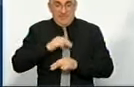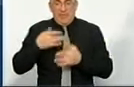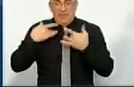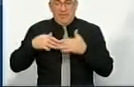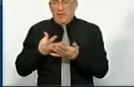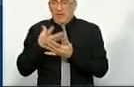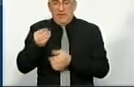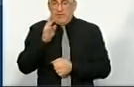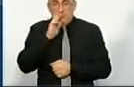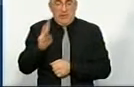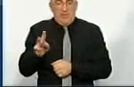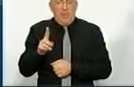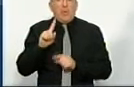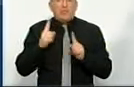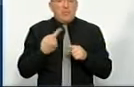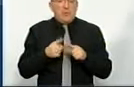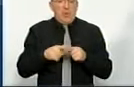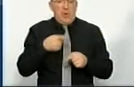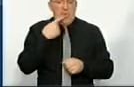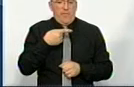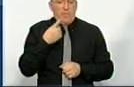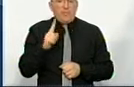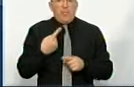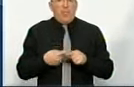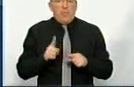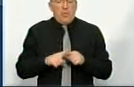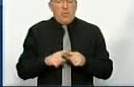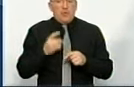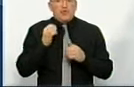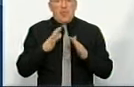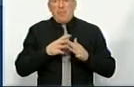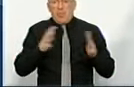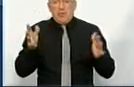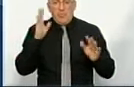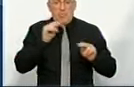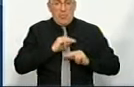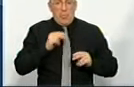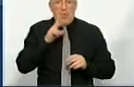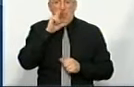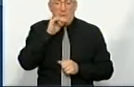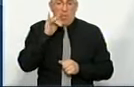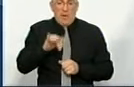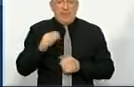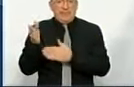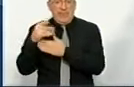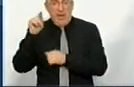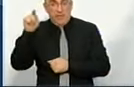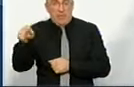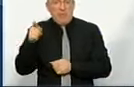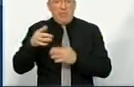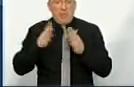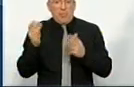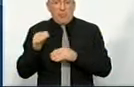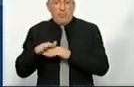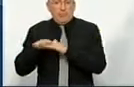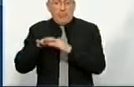виплачують їм зарплати. А чому ми так про це говоримо? Тому що чим більше людей буде працювати в помічній і в знамінці, тим більше